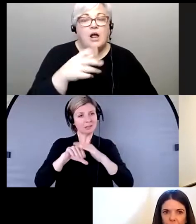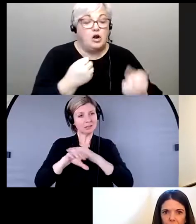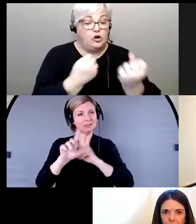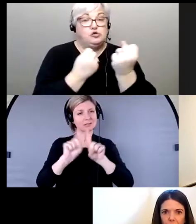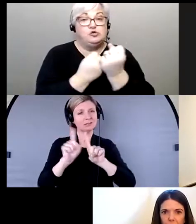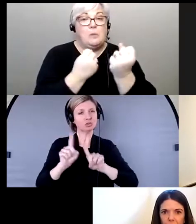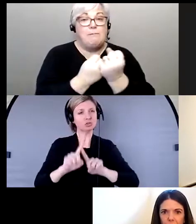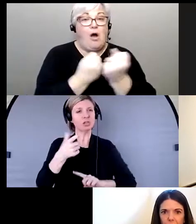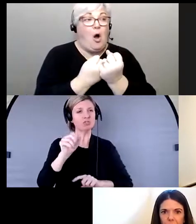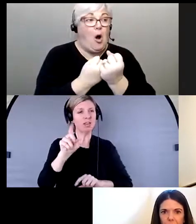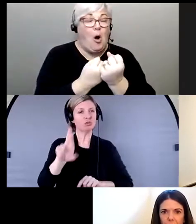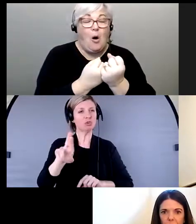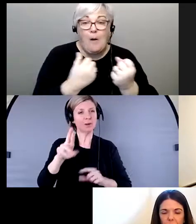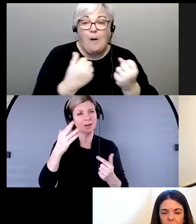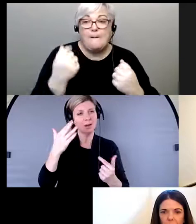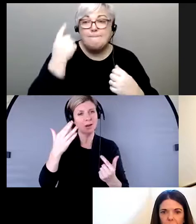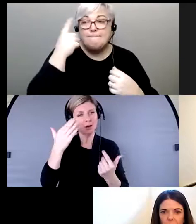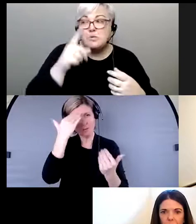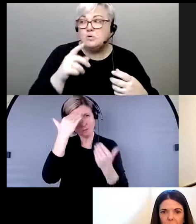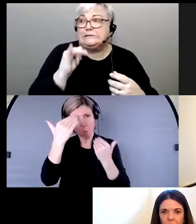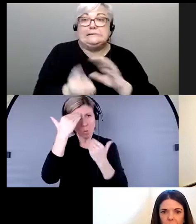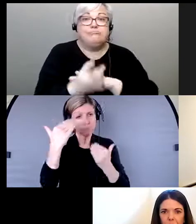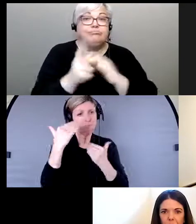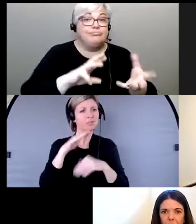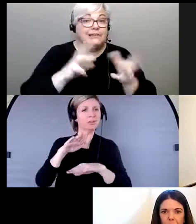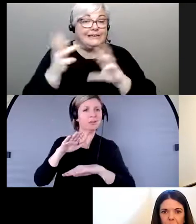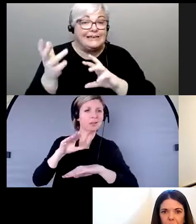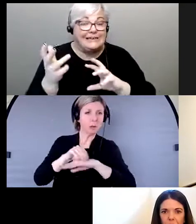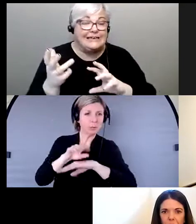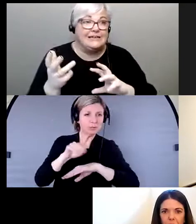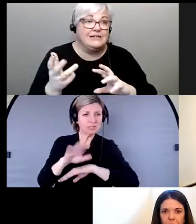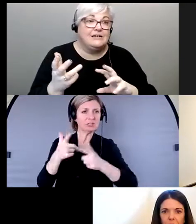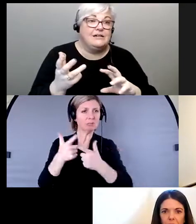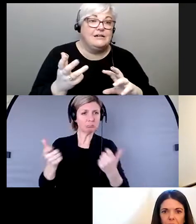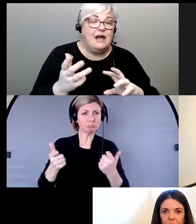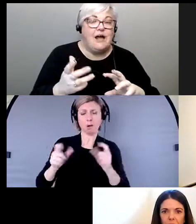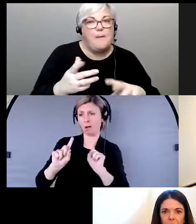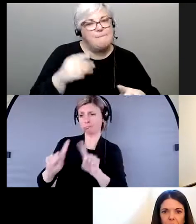pour les crises qui sont sexo-spécifiques.